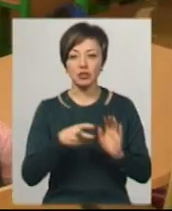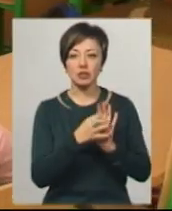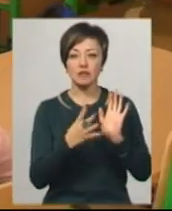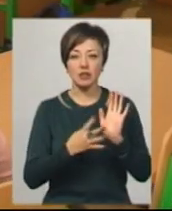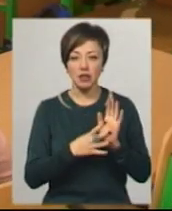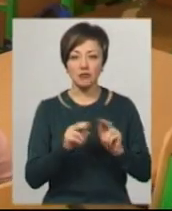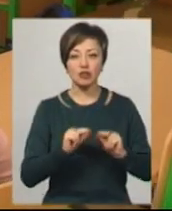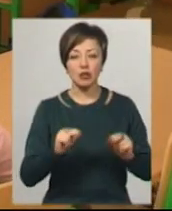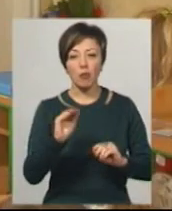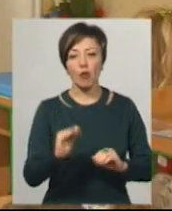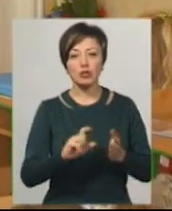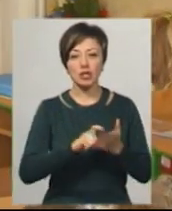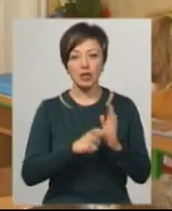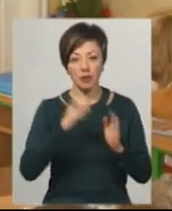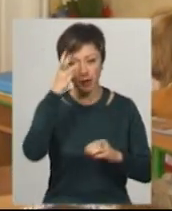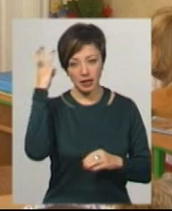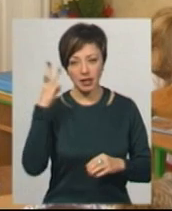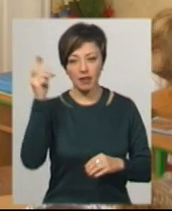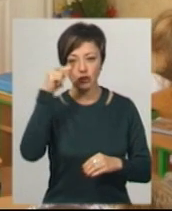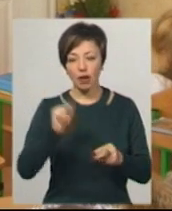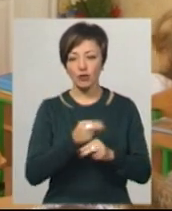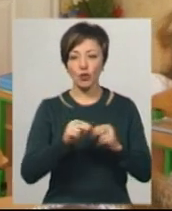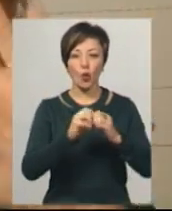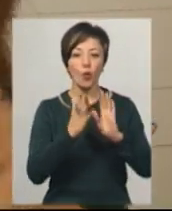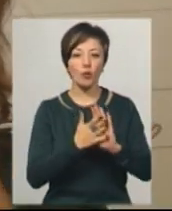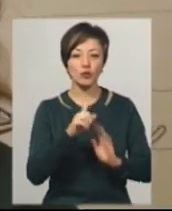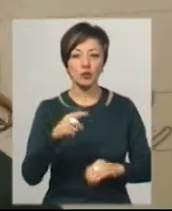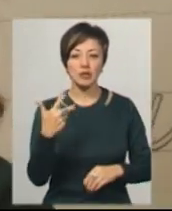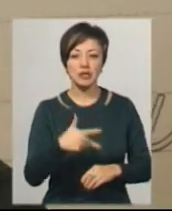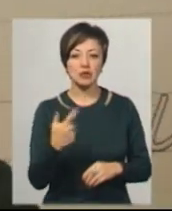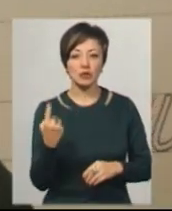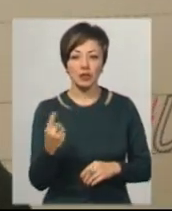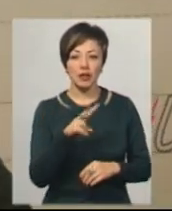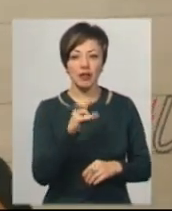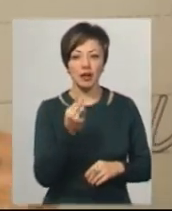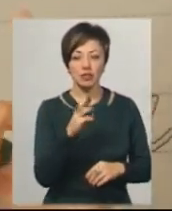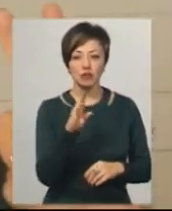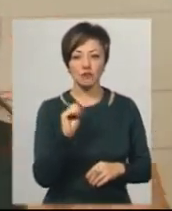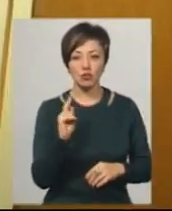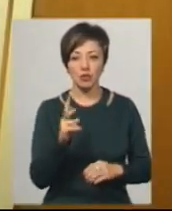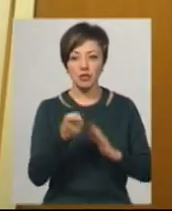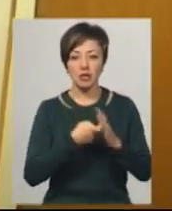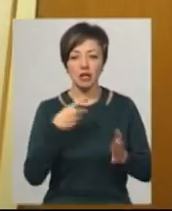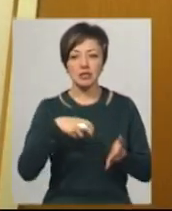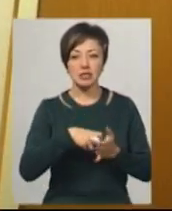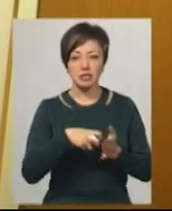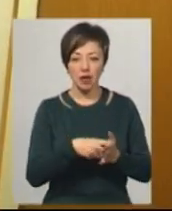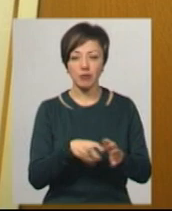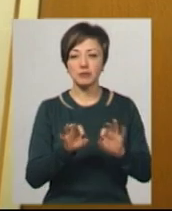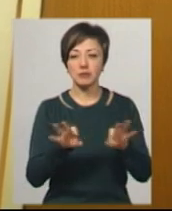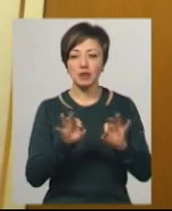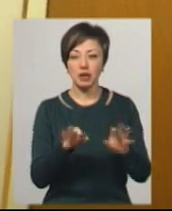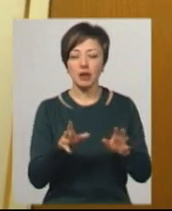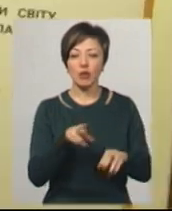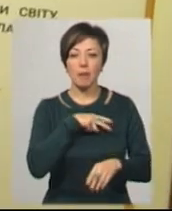вчителька молодших класів Хмельницького навчально-виховного комплексу номер 31 Леся Шевчук дізналася з листа. У ньому йшлося, що її